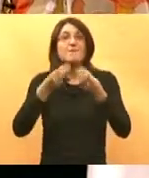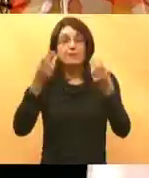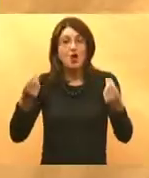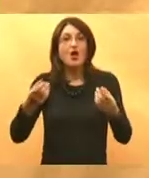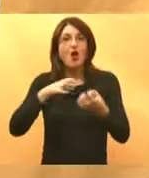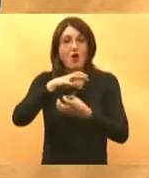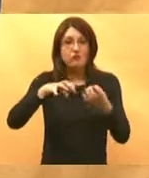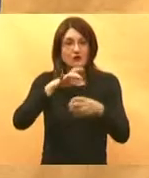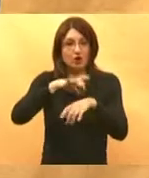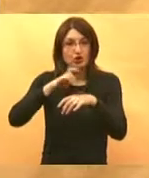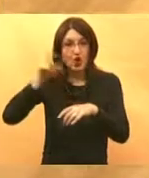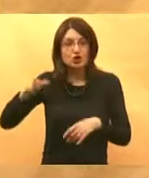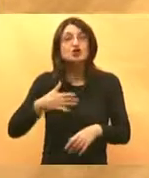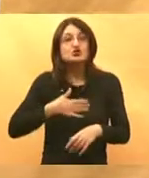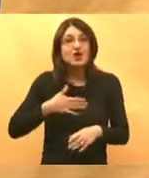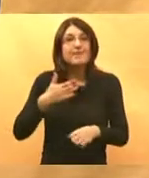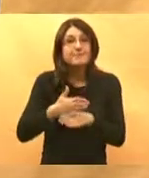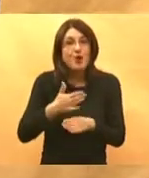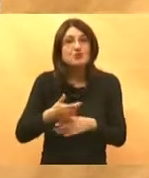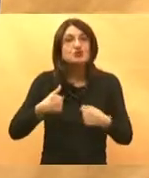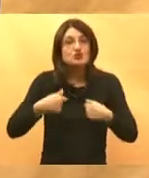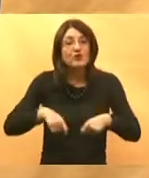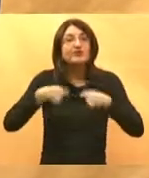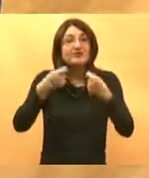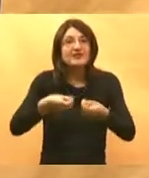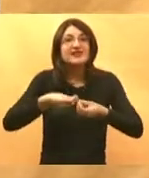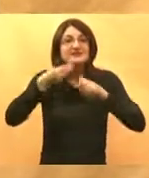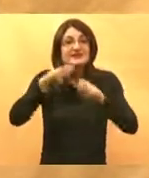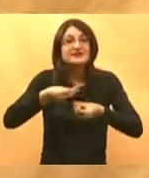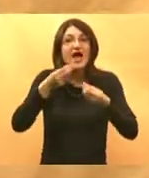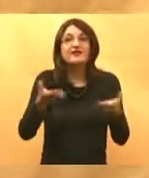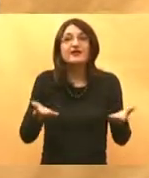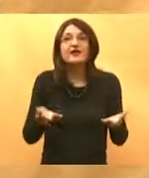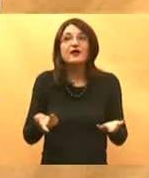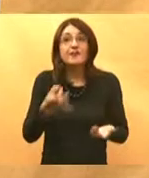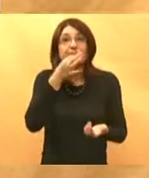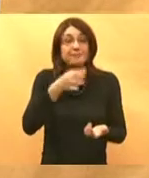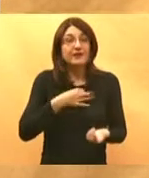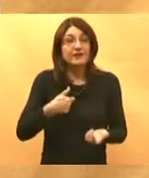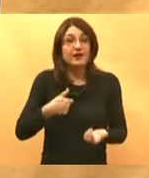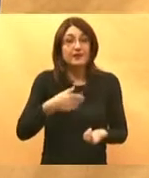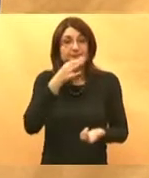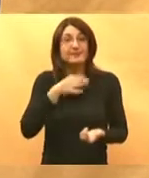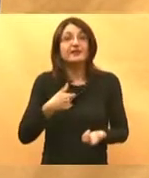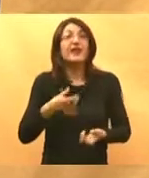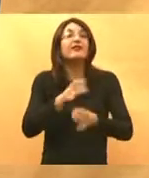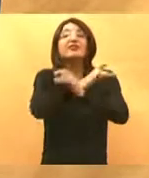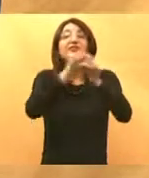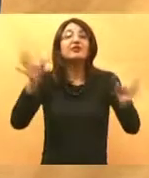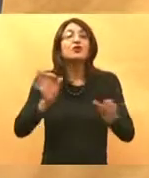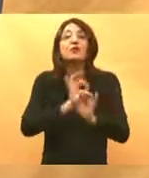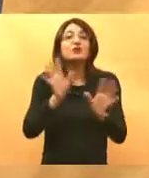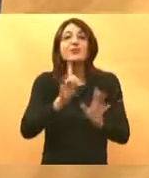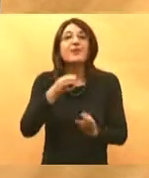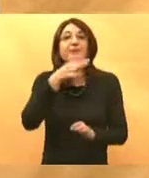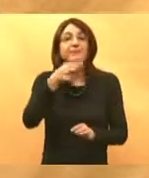zdravstvenom sustavu i našoj populaciji dali bi savijete sudjelovi bi u izradi svega toga pitajte nas Da Nas niko ništa ne pita provode se neke